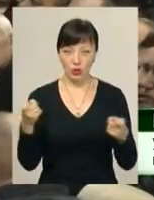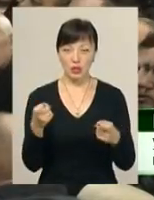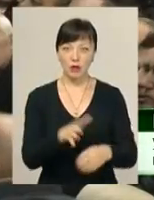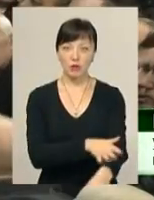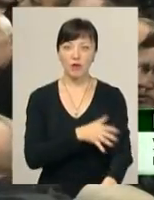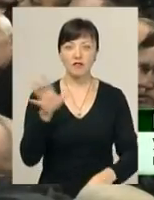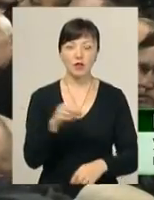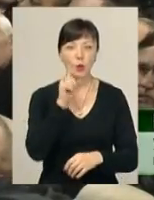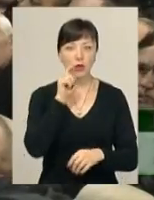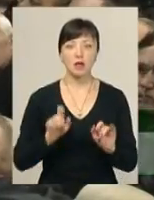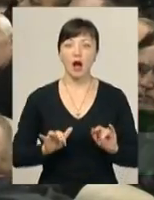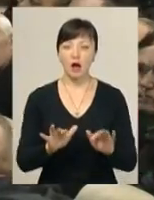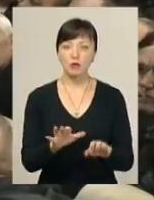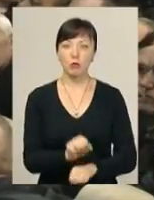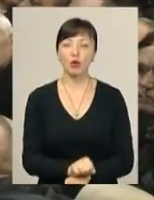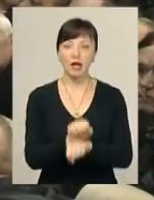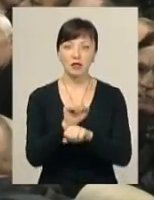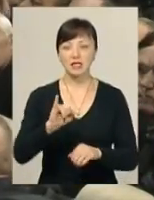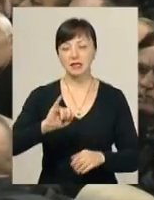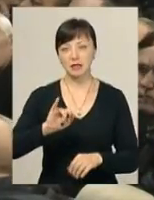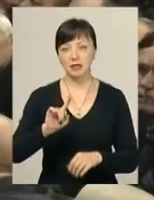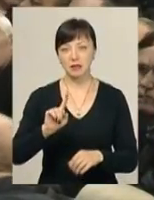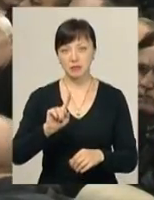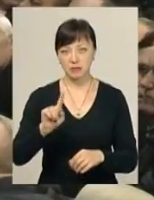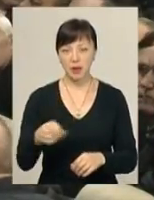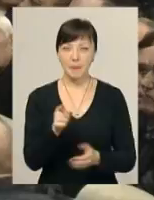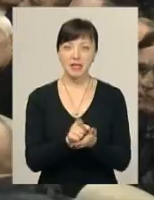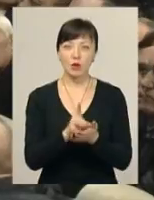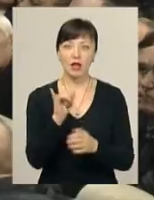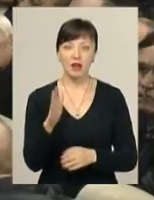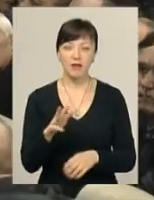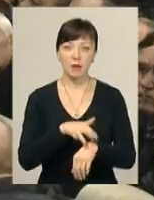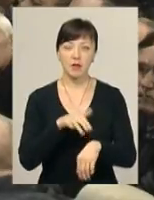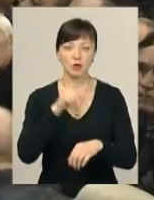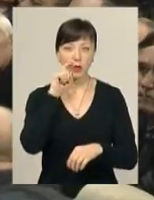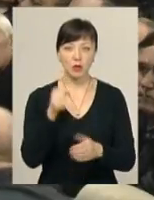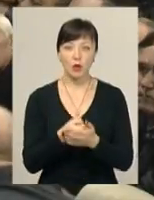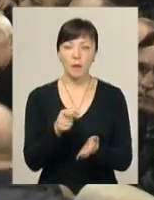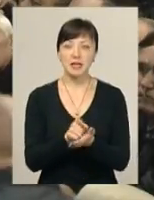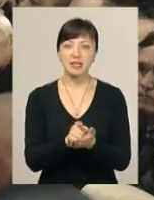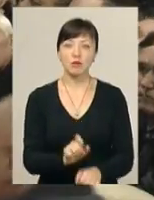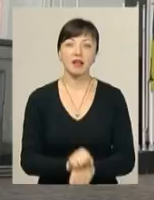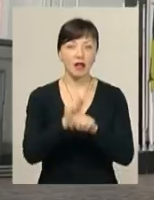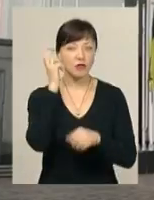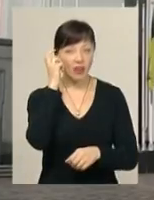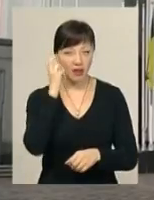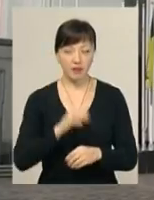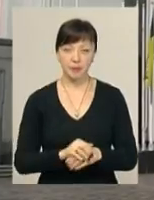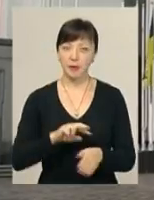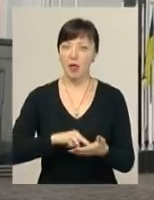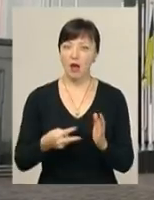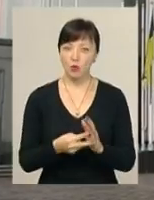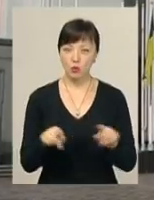всеукраїнської акції протесту та закликати пенсіонерів МВС України до пенсійного майдану в місті Києві. Його